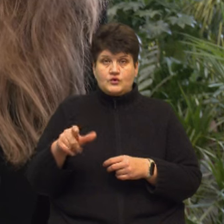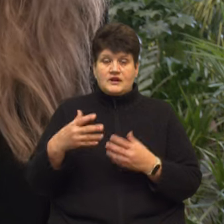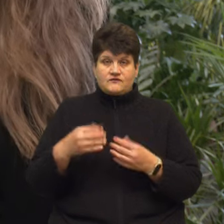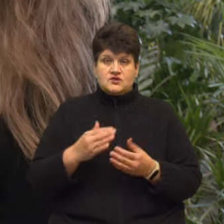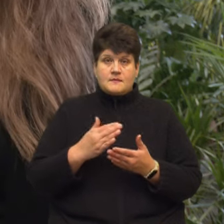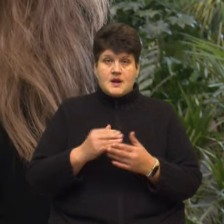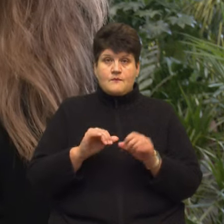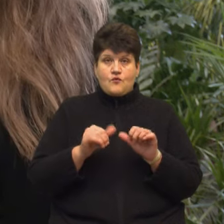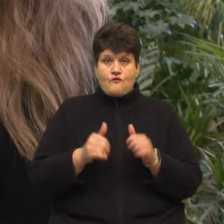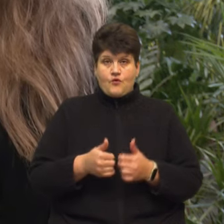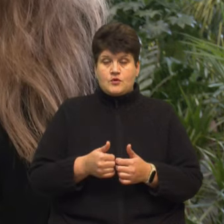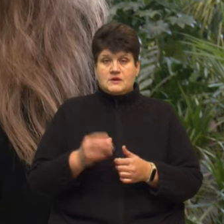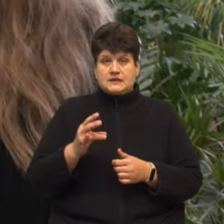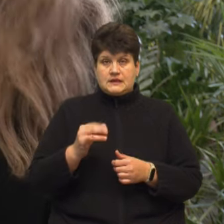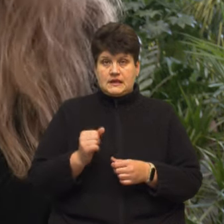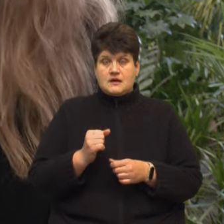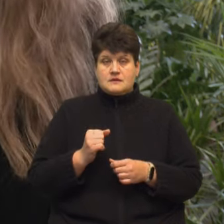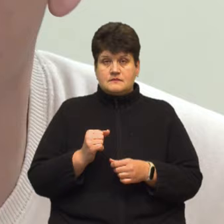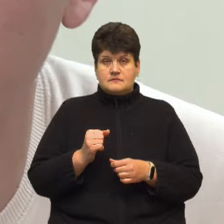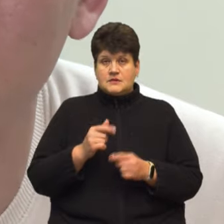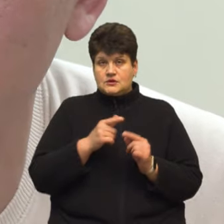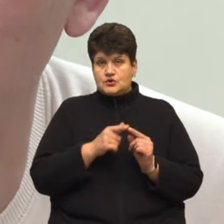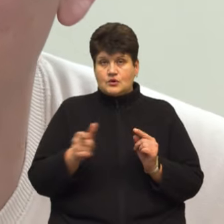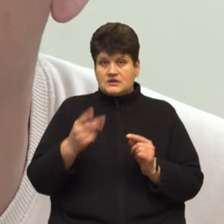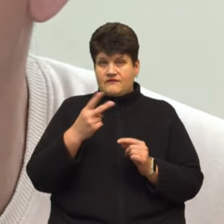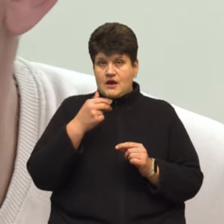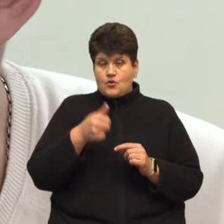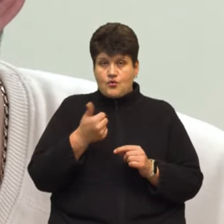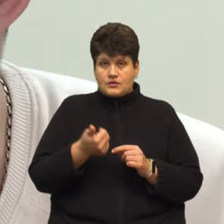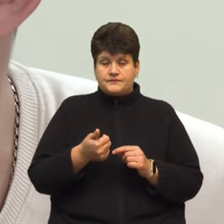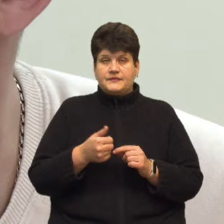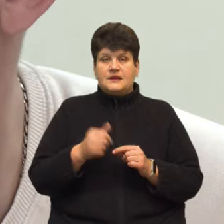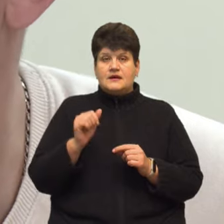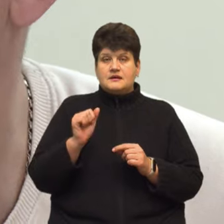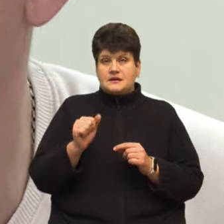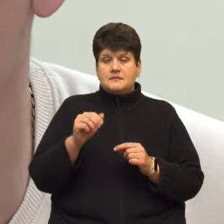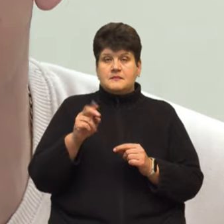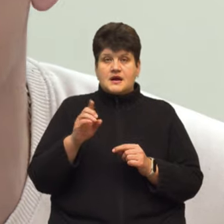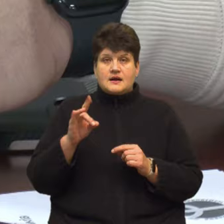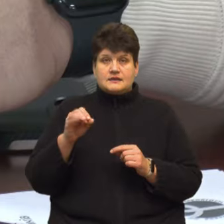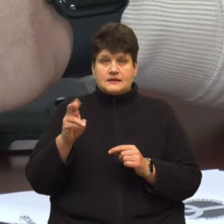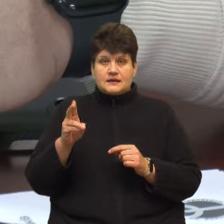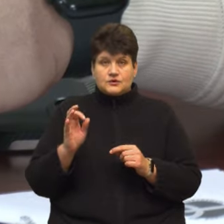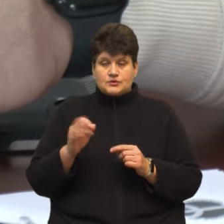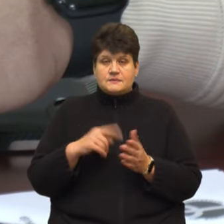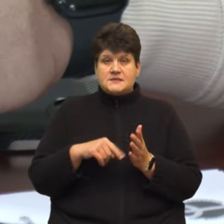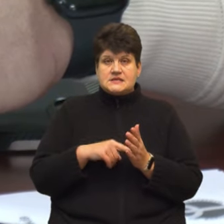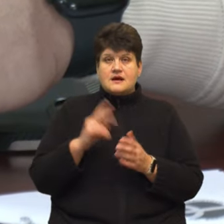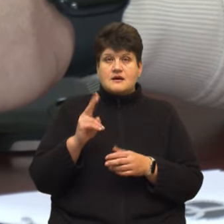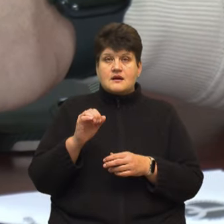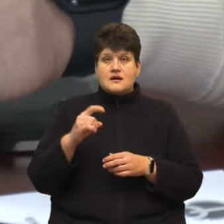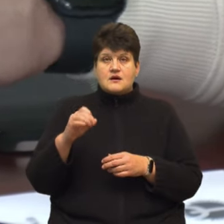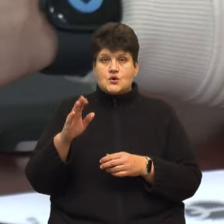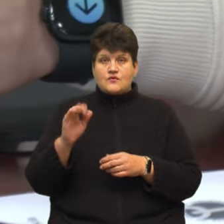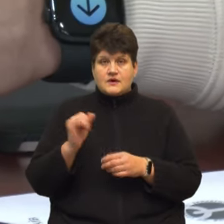оформити на срок два роки. Андрій Обратенко – власник релокованого бізнесу з міста Каховка Херсонської області.